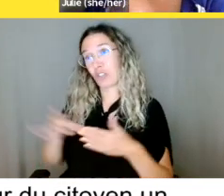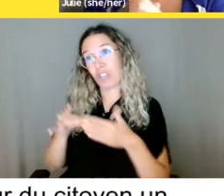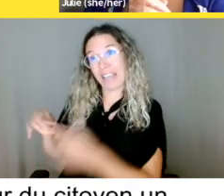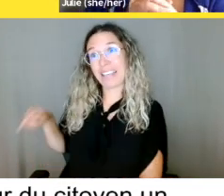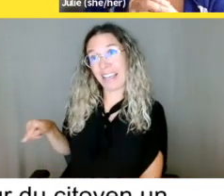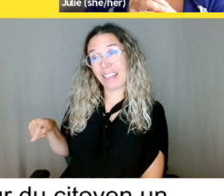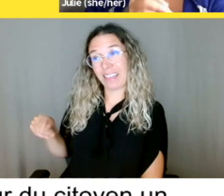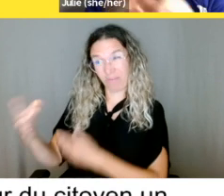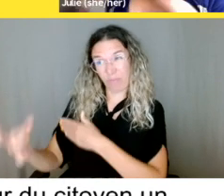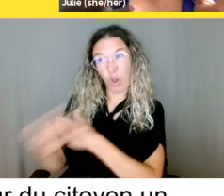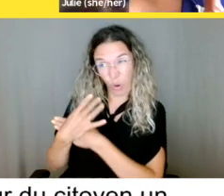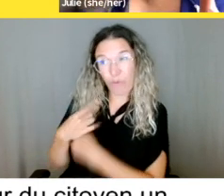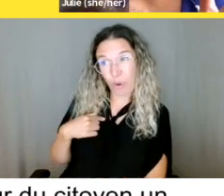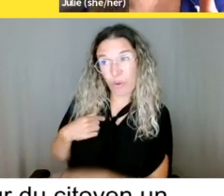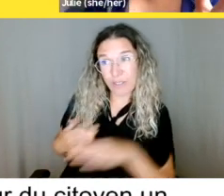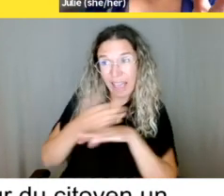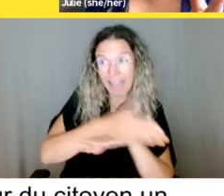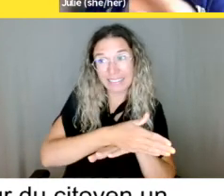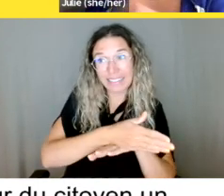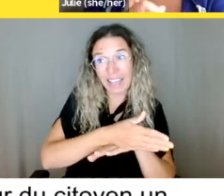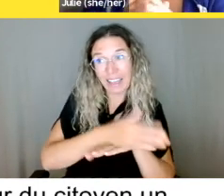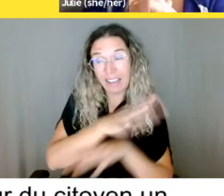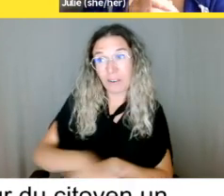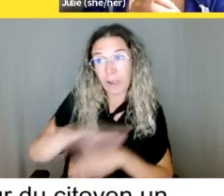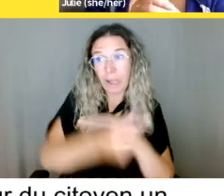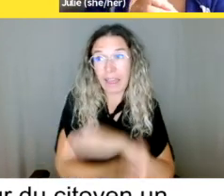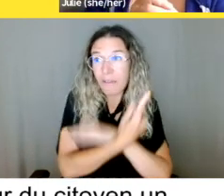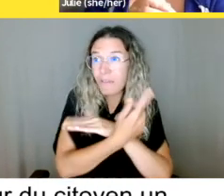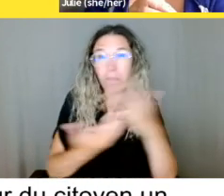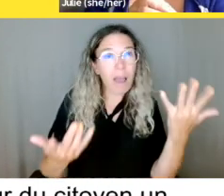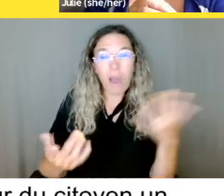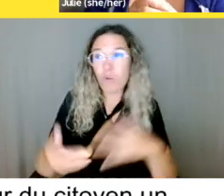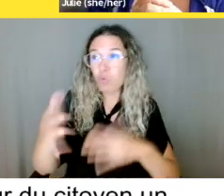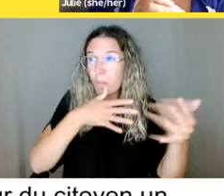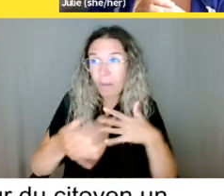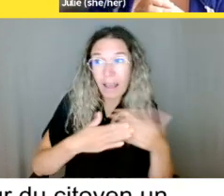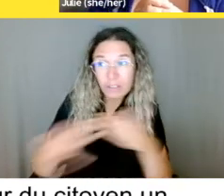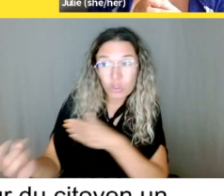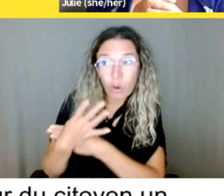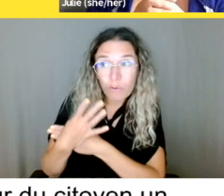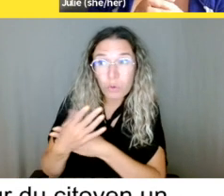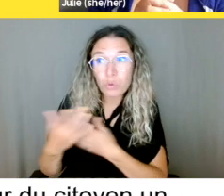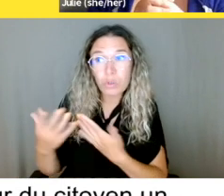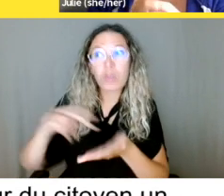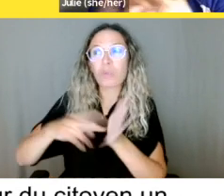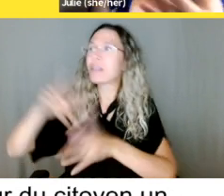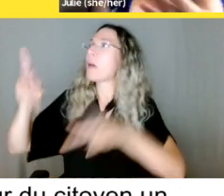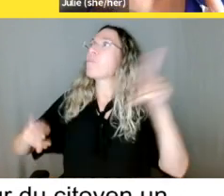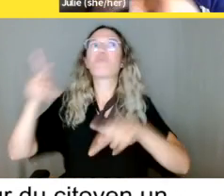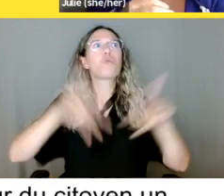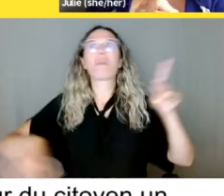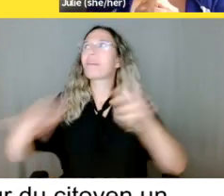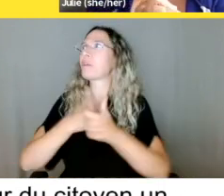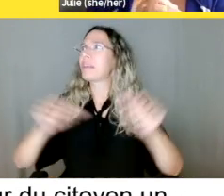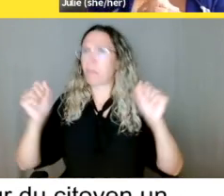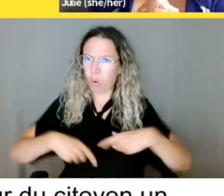où est-ce que normalement le public a le droit d'y être, simplement à cause de mon chien guide, est-ce que